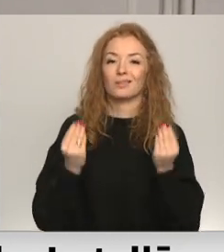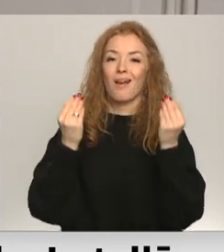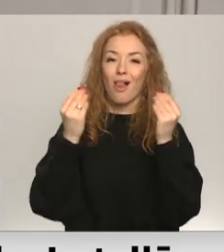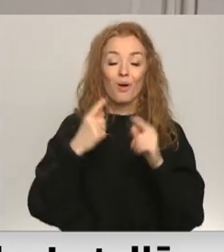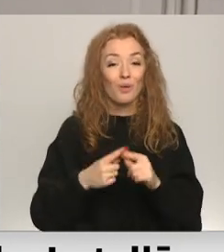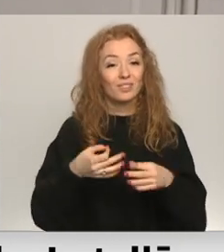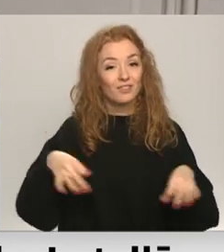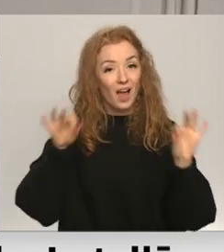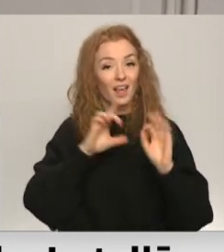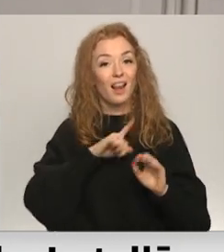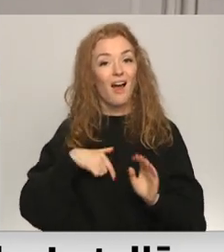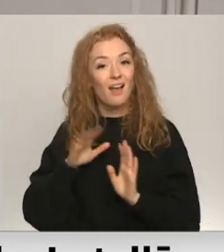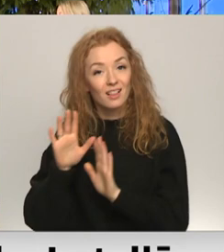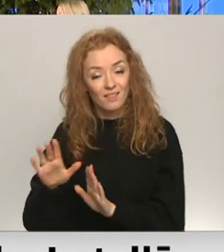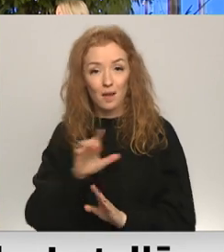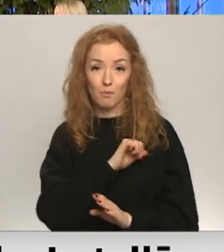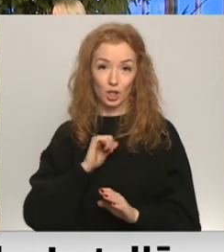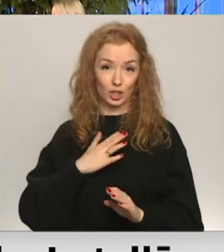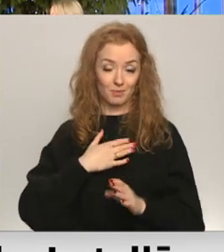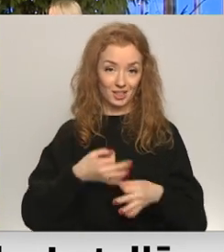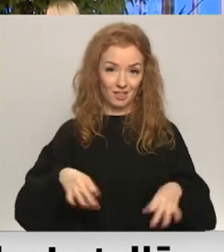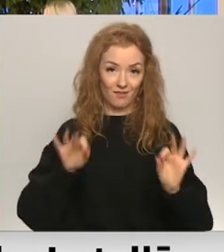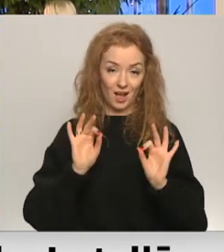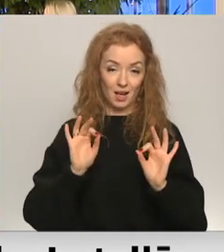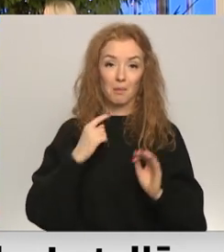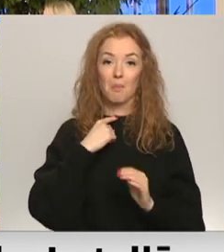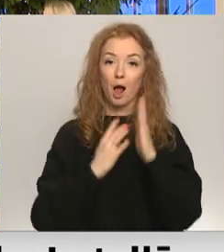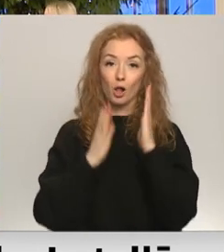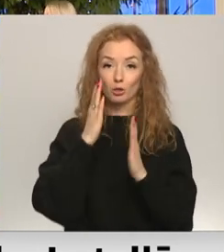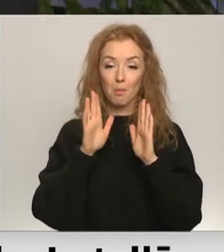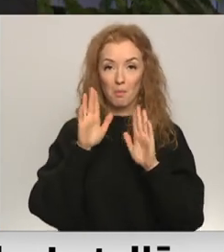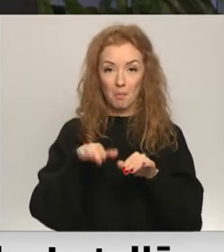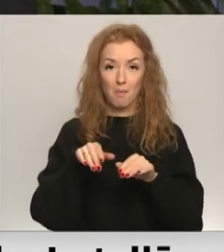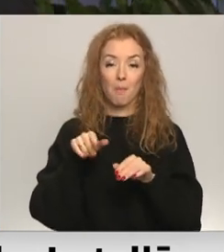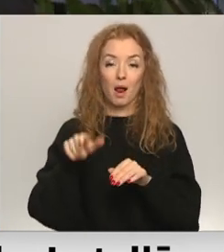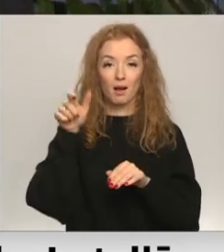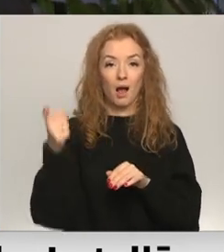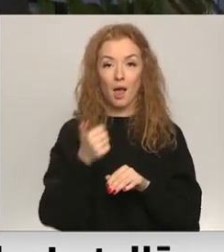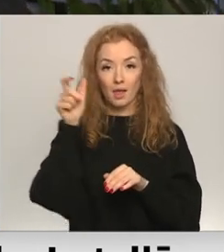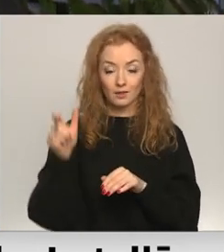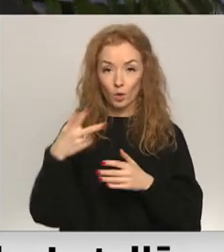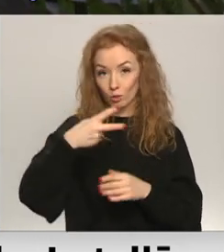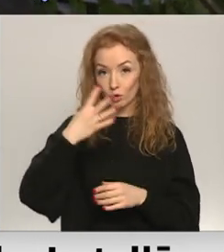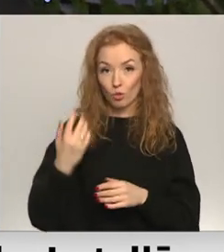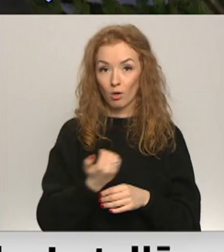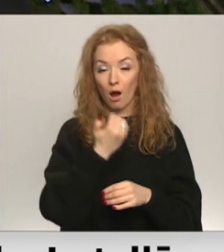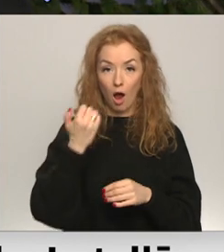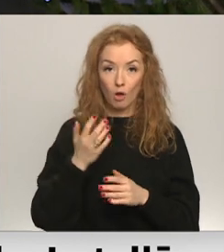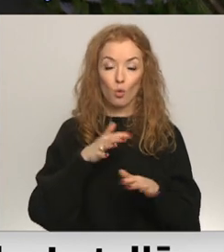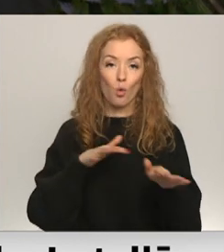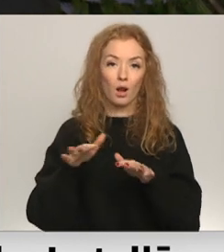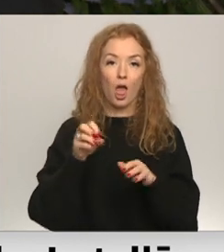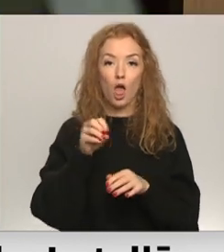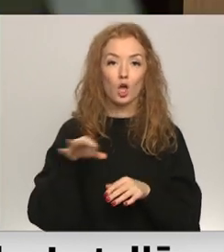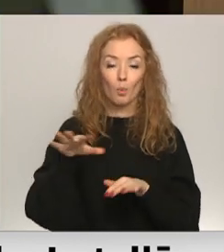svarīgi Latvijai, svarīgi sev. Balsojumi par Eiropas gada cilvēku jau 24. gadu organizē Biedrība Eiropas